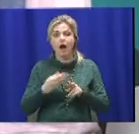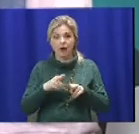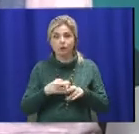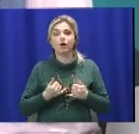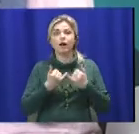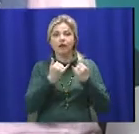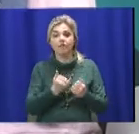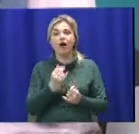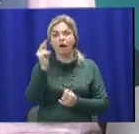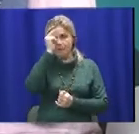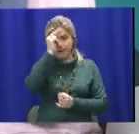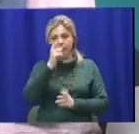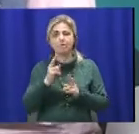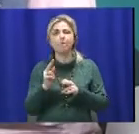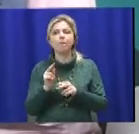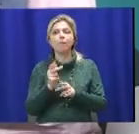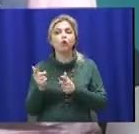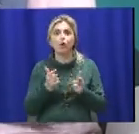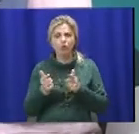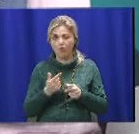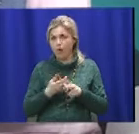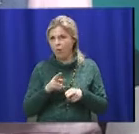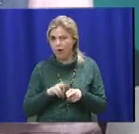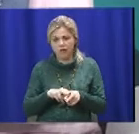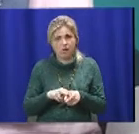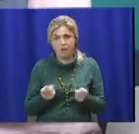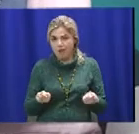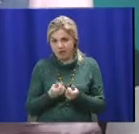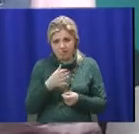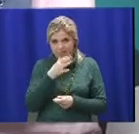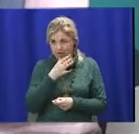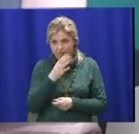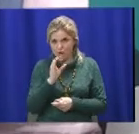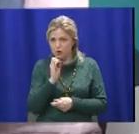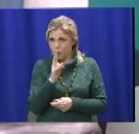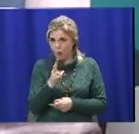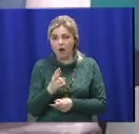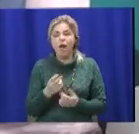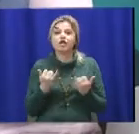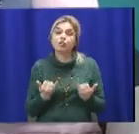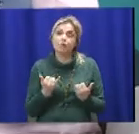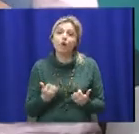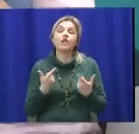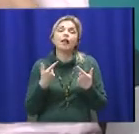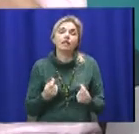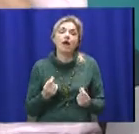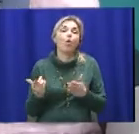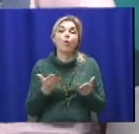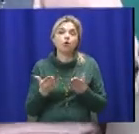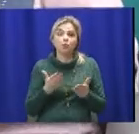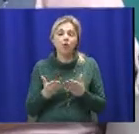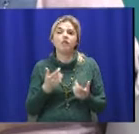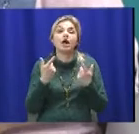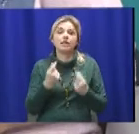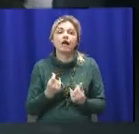перепідготовки, це дуже замалий термін. Що сьогодні, як готують, де готуючі, також проходять ці піврічну